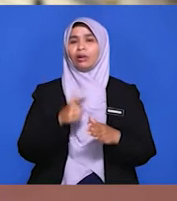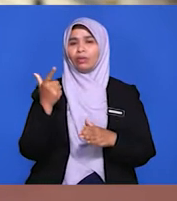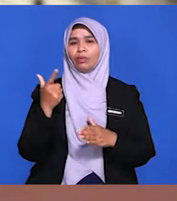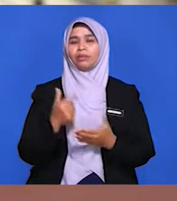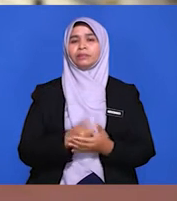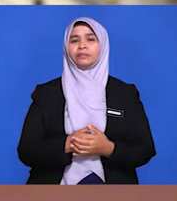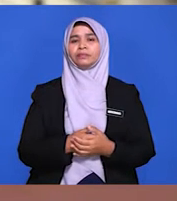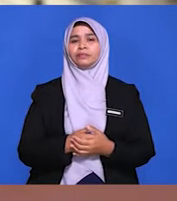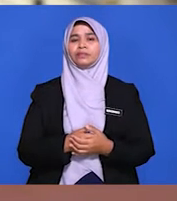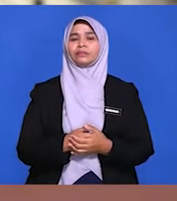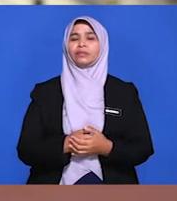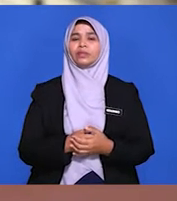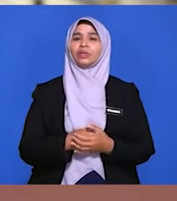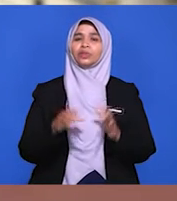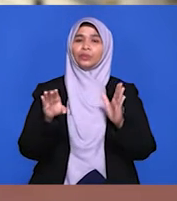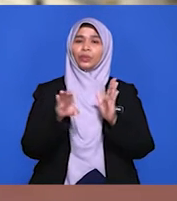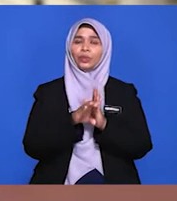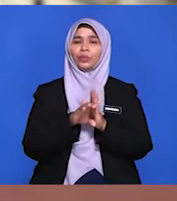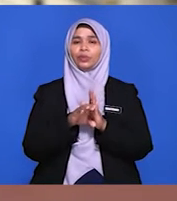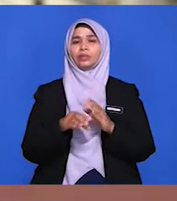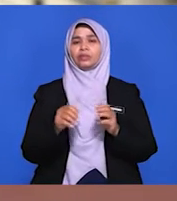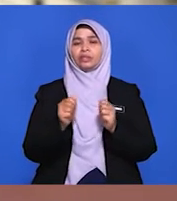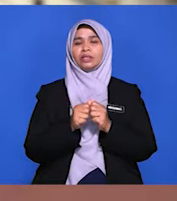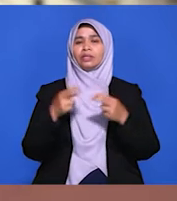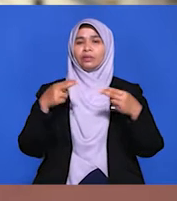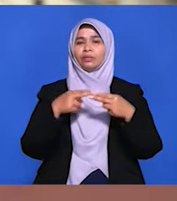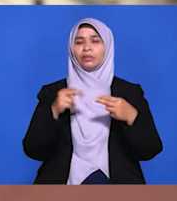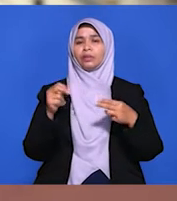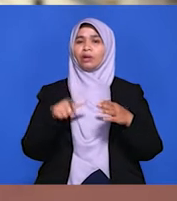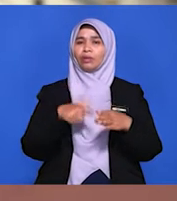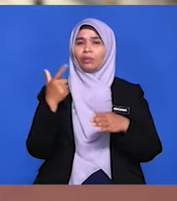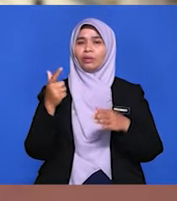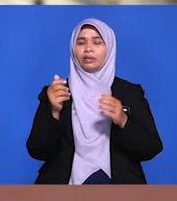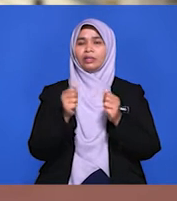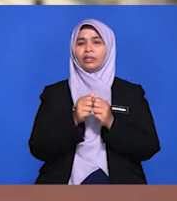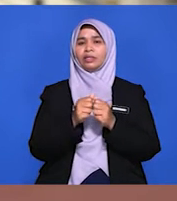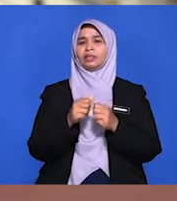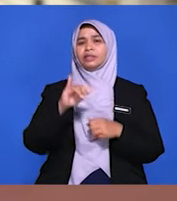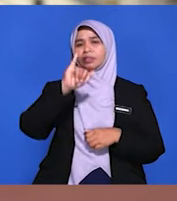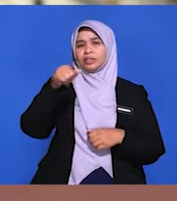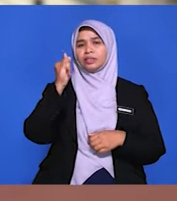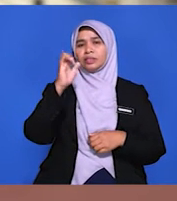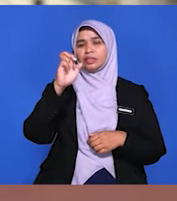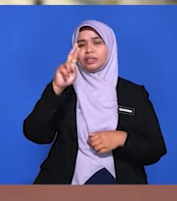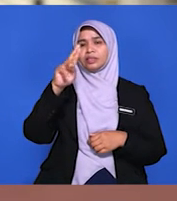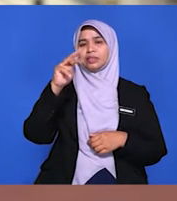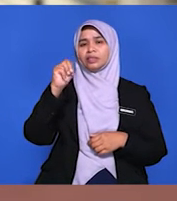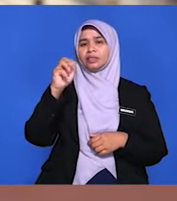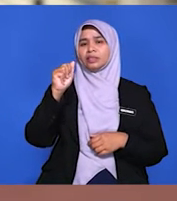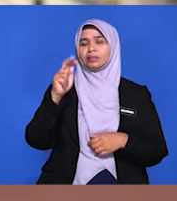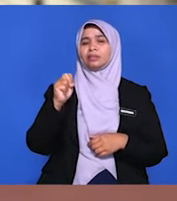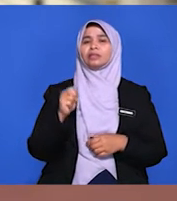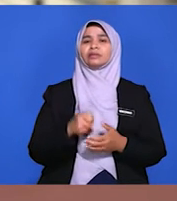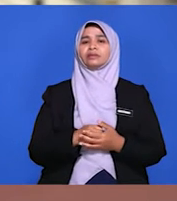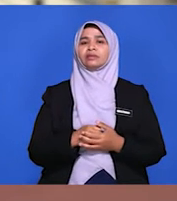teknologi boleh dilaksanakan. misalnya dengan adanya hubungan diplomatik yang erat dengan negara Jerman. Negara